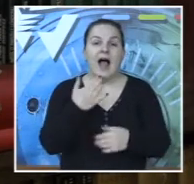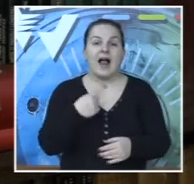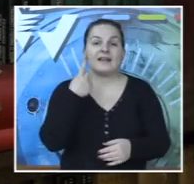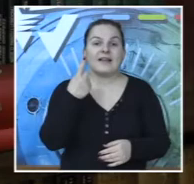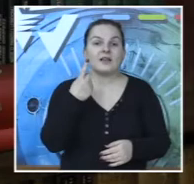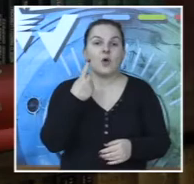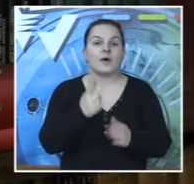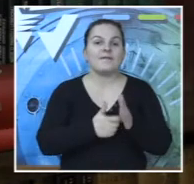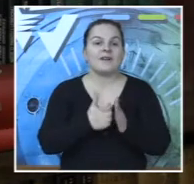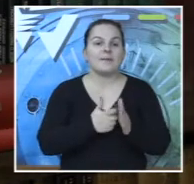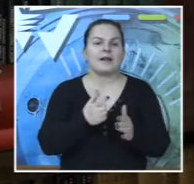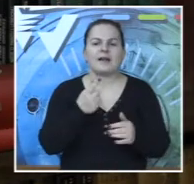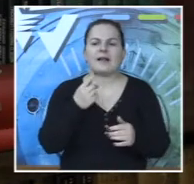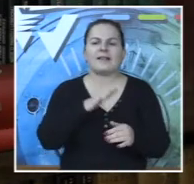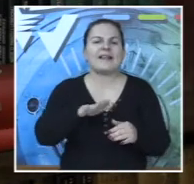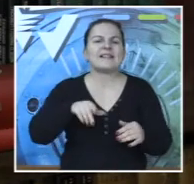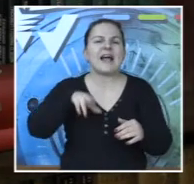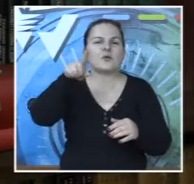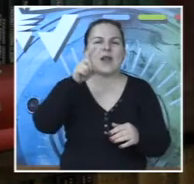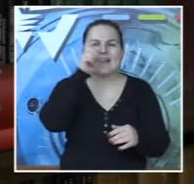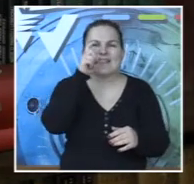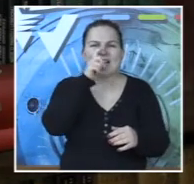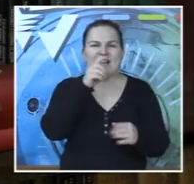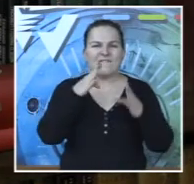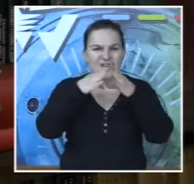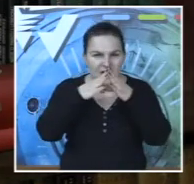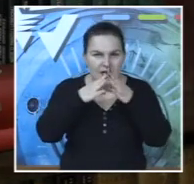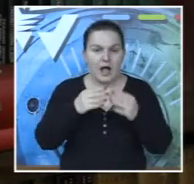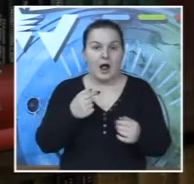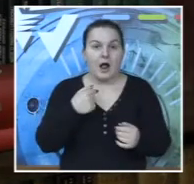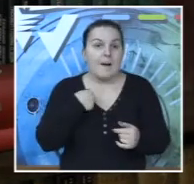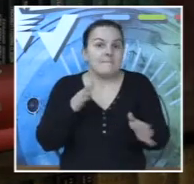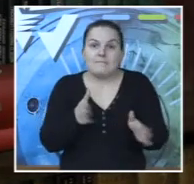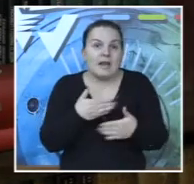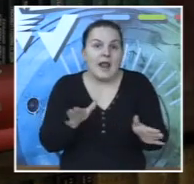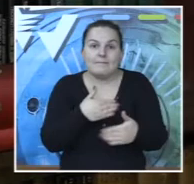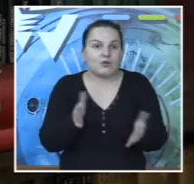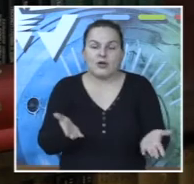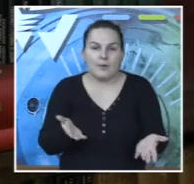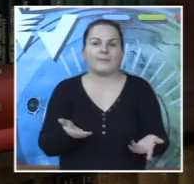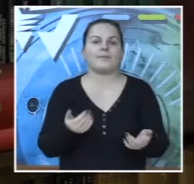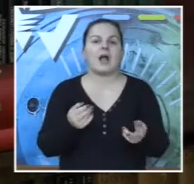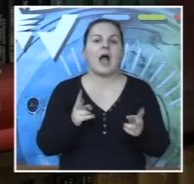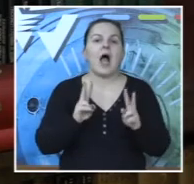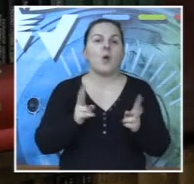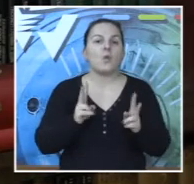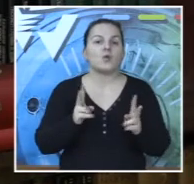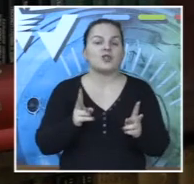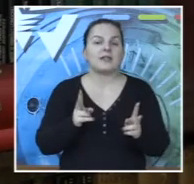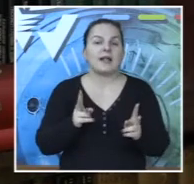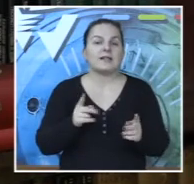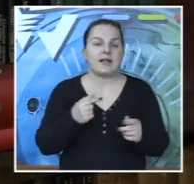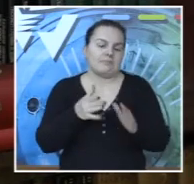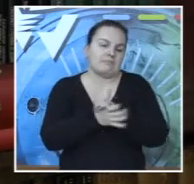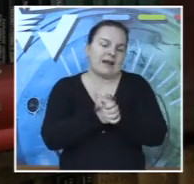znači, djece se vode na crni vrh, ja znam da, naravno, mi ne možemo, da bi učiteljica,